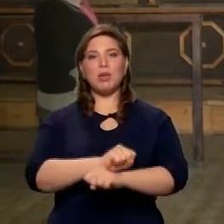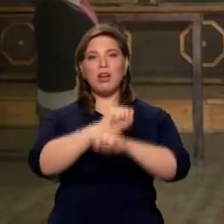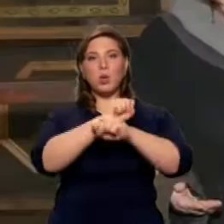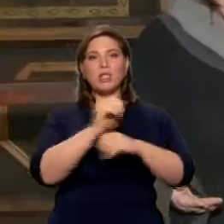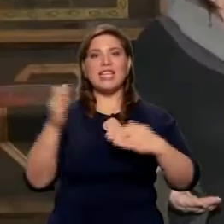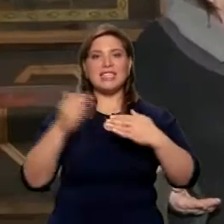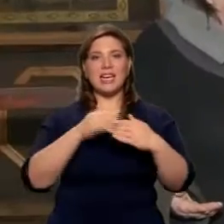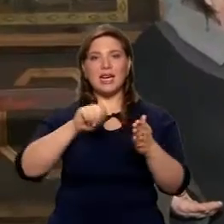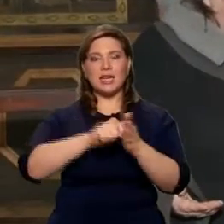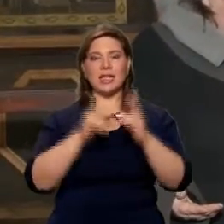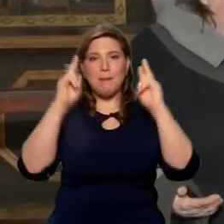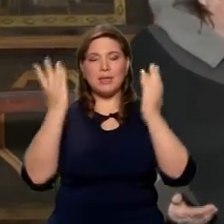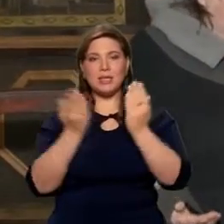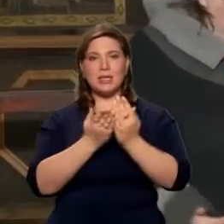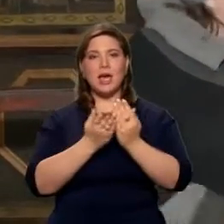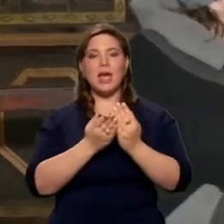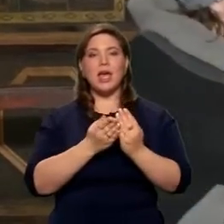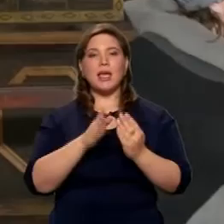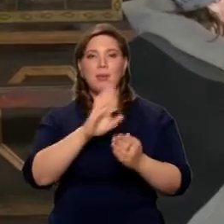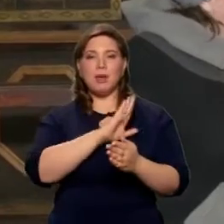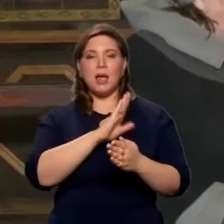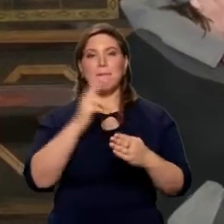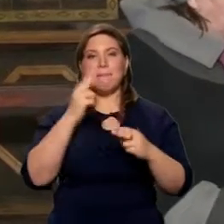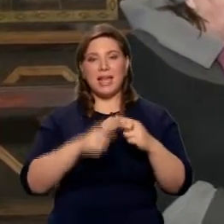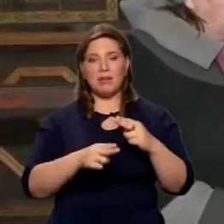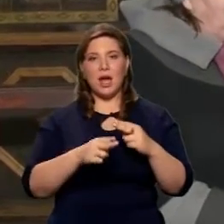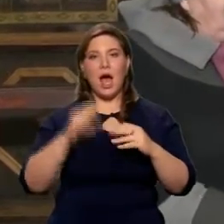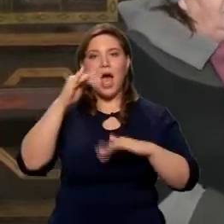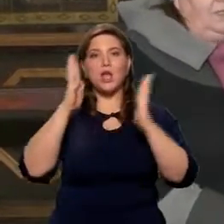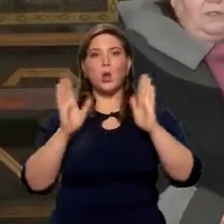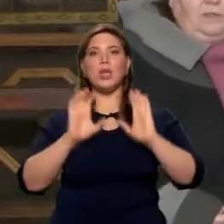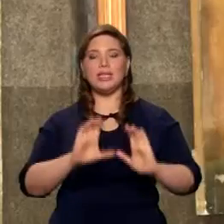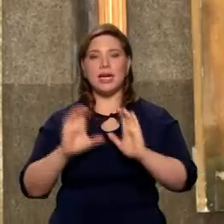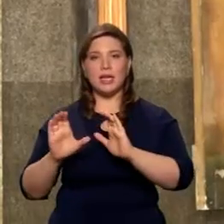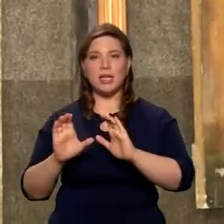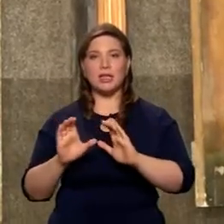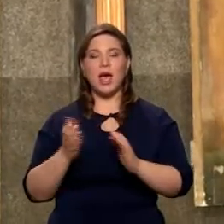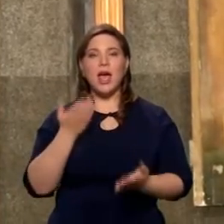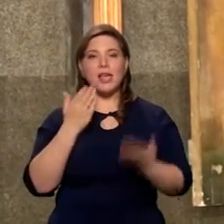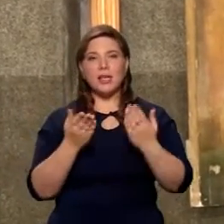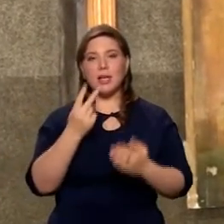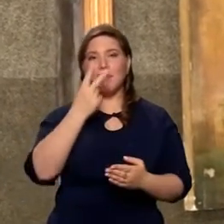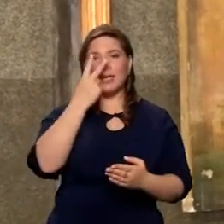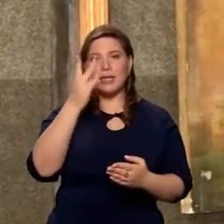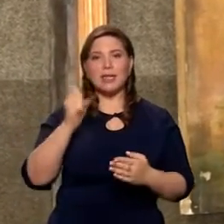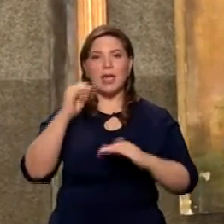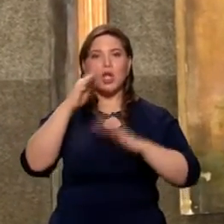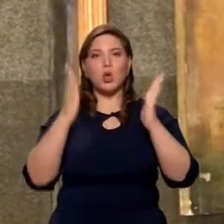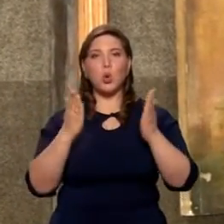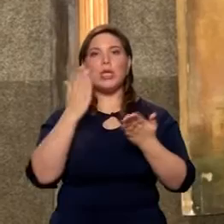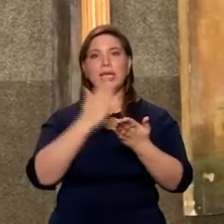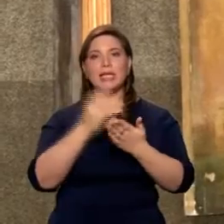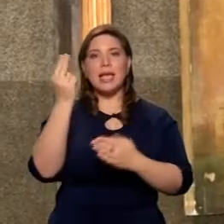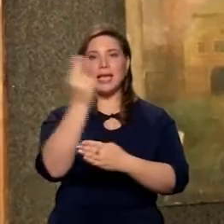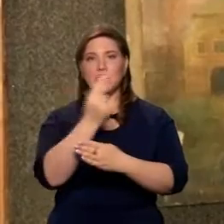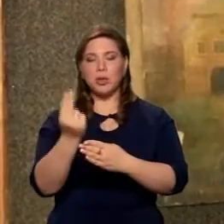монастыря, и как бы вот этот процесс, он был прерван. А вот икона, она сохранилась. Вот если приглядеться, там на иконе даже есть